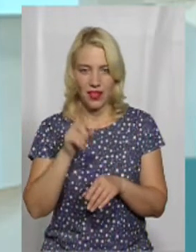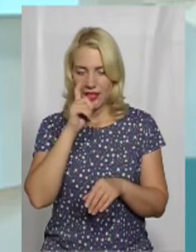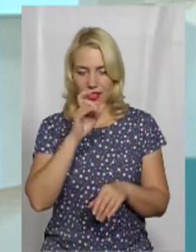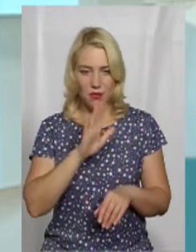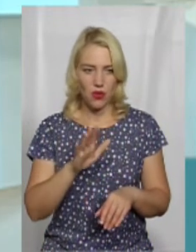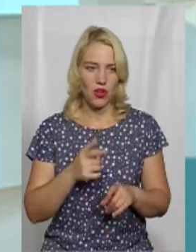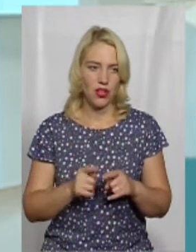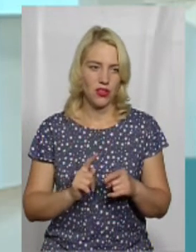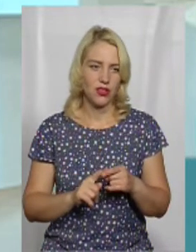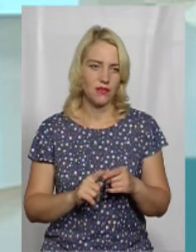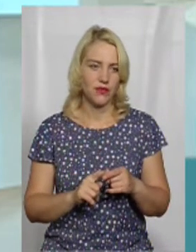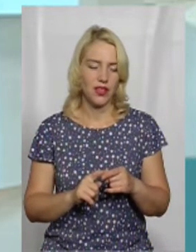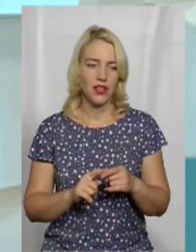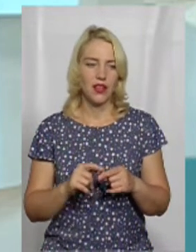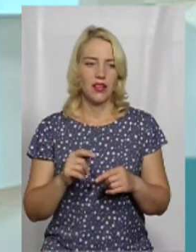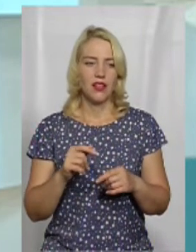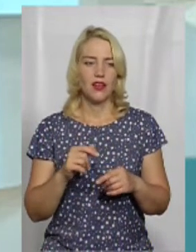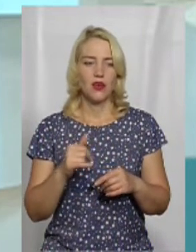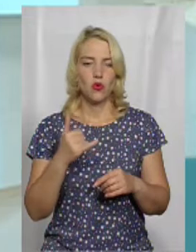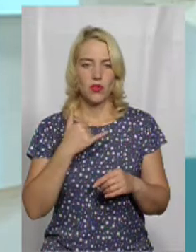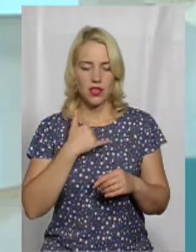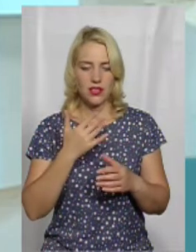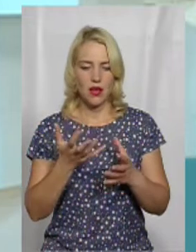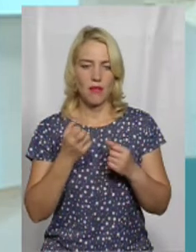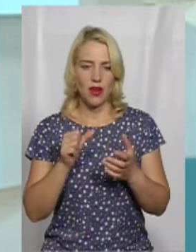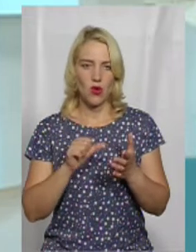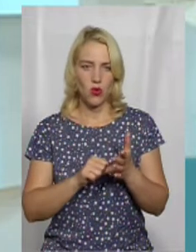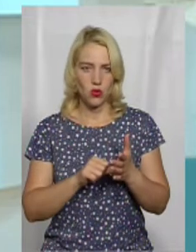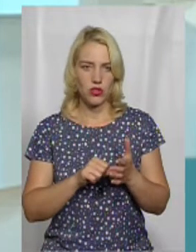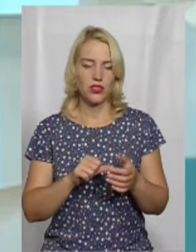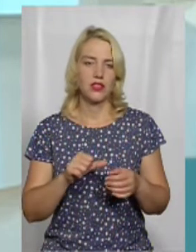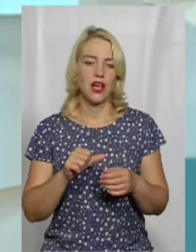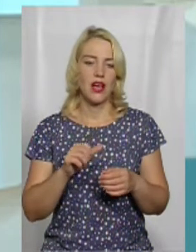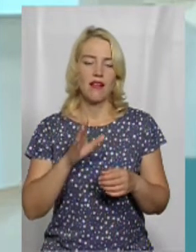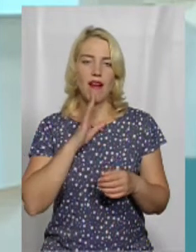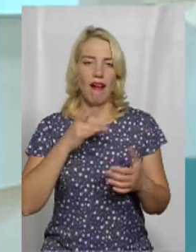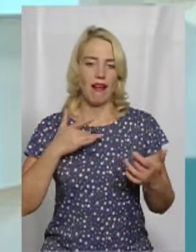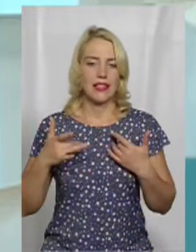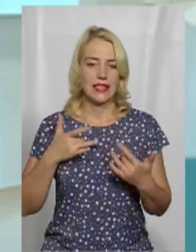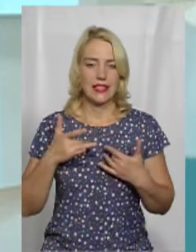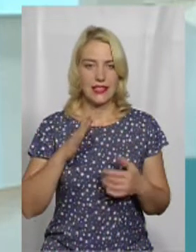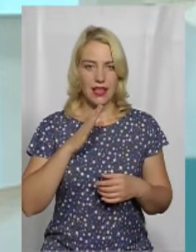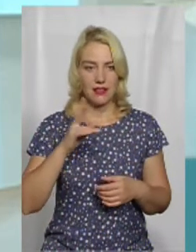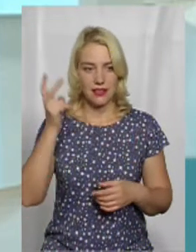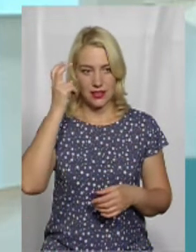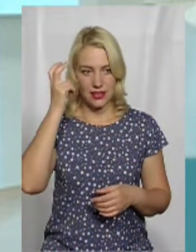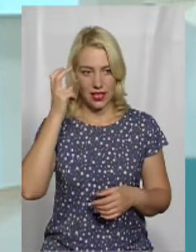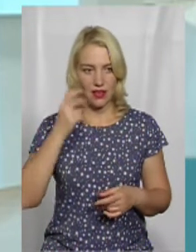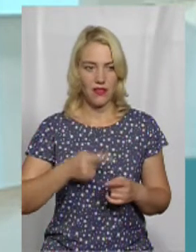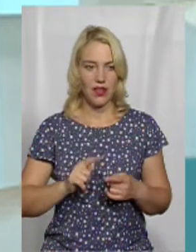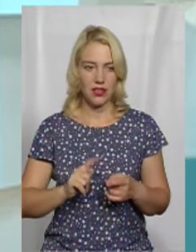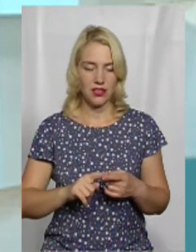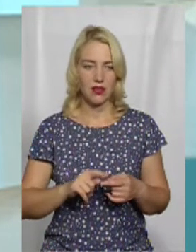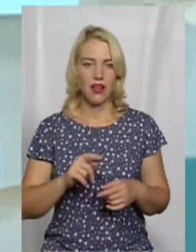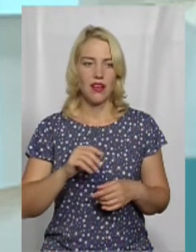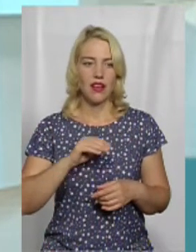обідів. Наприклад, у нас бере участь актриса з Києва, тобто більш професійна така людина. І це